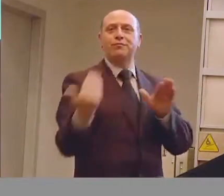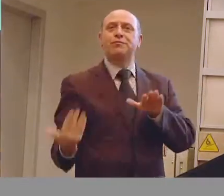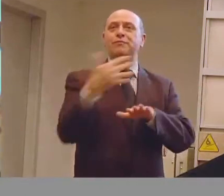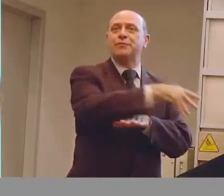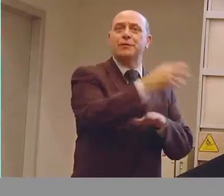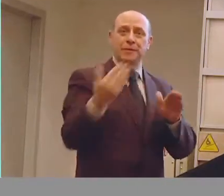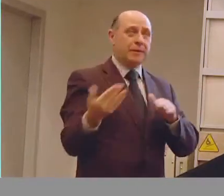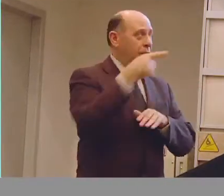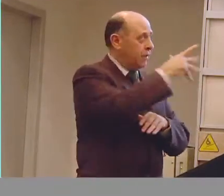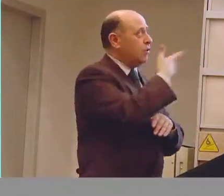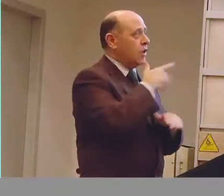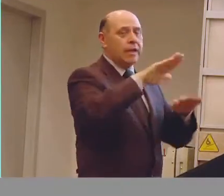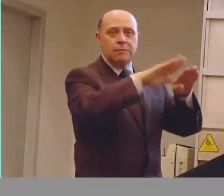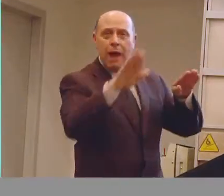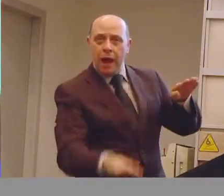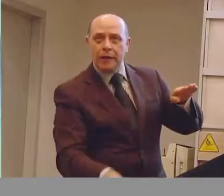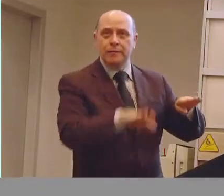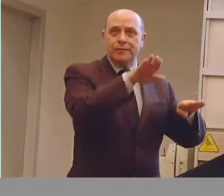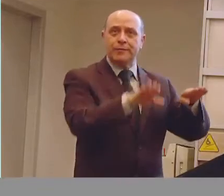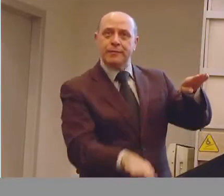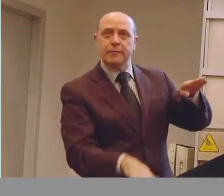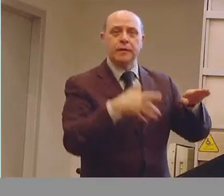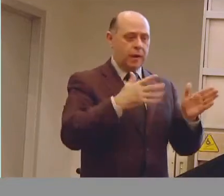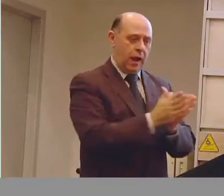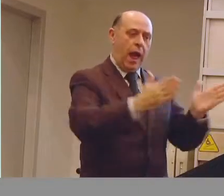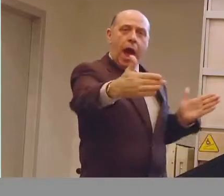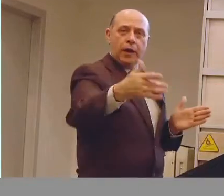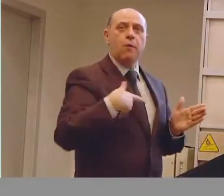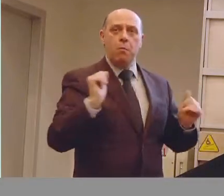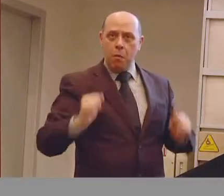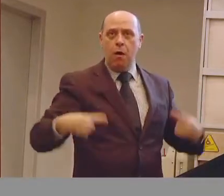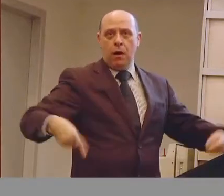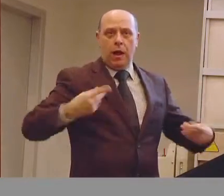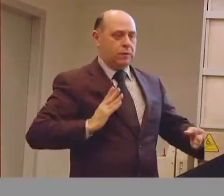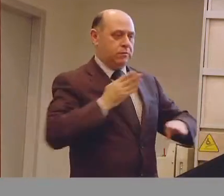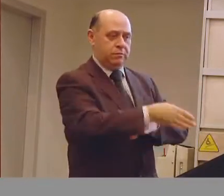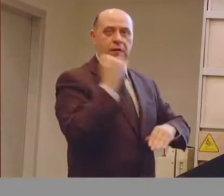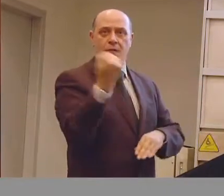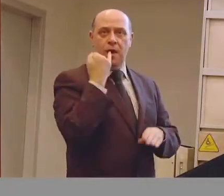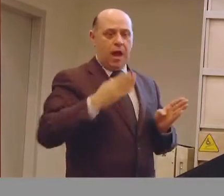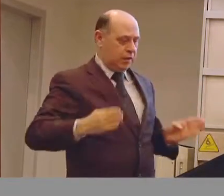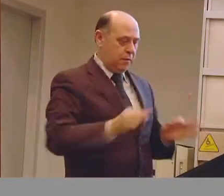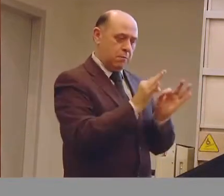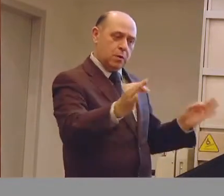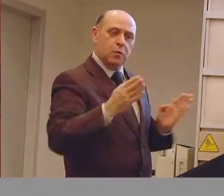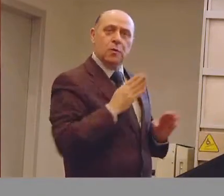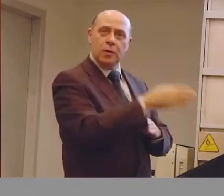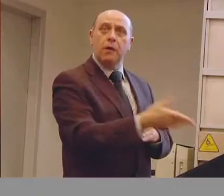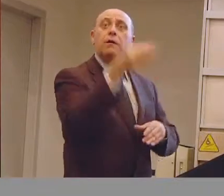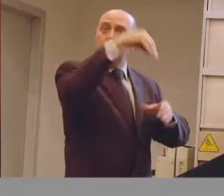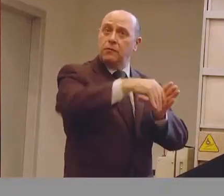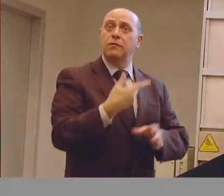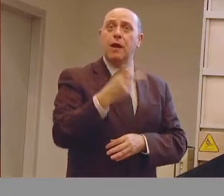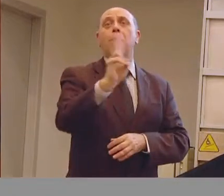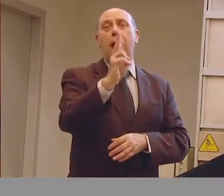spazi chiaramente allo stesso livello con la larghezza tale da poter consentire il passaggio con la carrozzina, abbiamo chiaramente anche un bagno